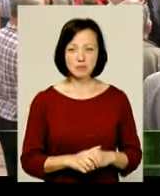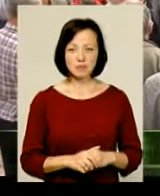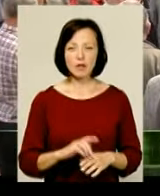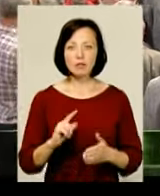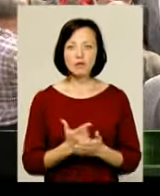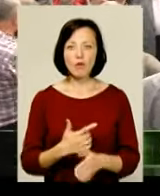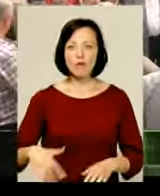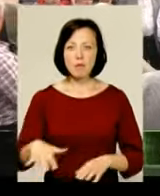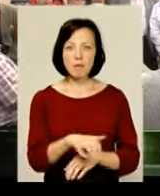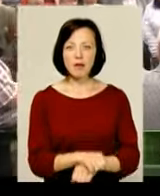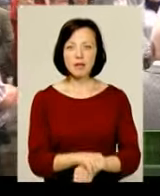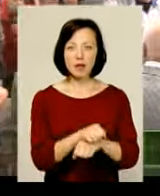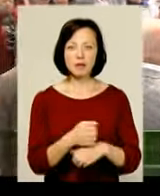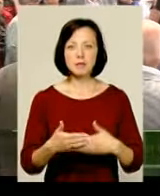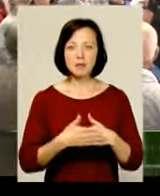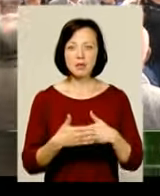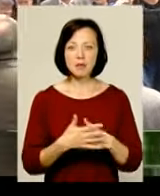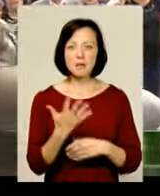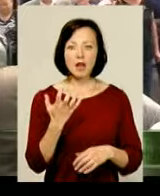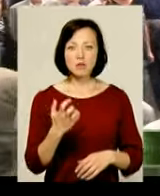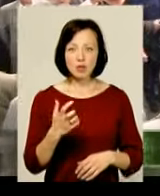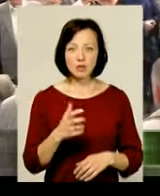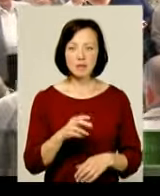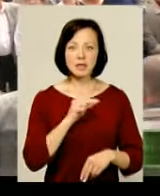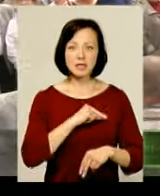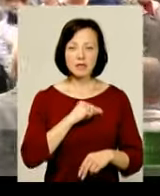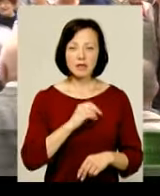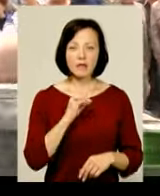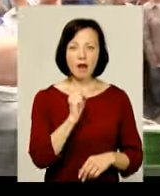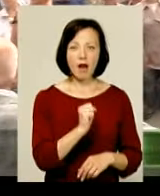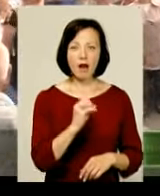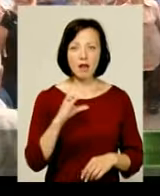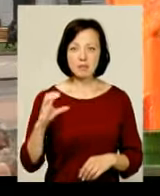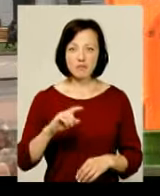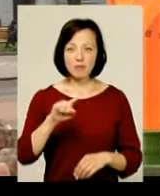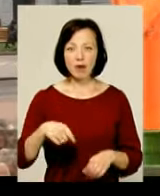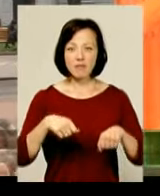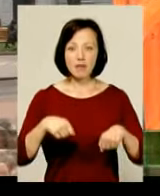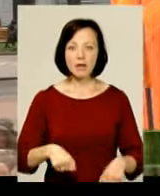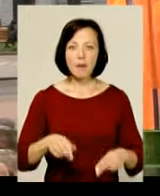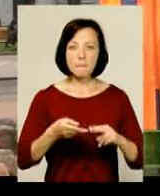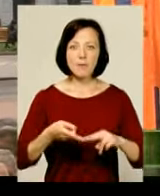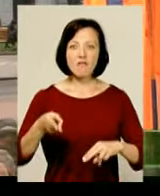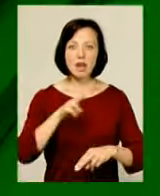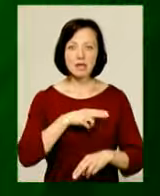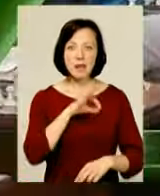Знову Майдан. Близько півсотні ліквідаторів аварії на Чорнобильській атомній станції вимагають від влади повернення пільг.